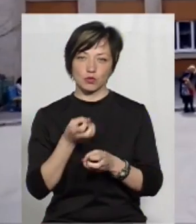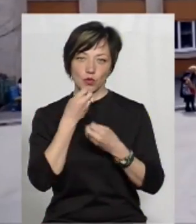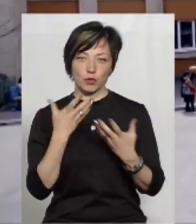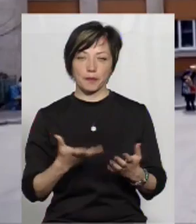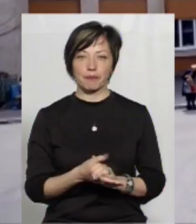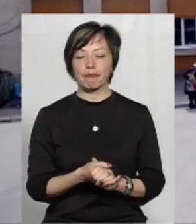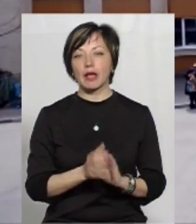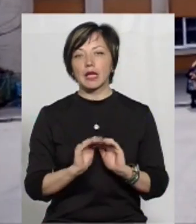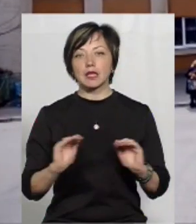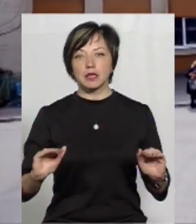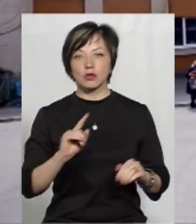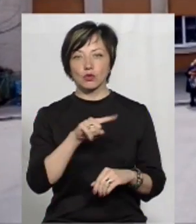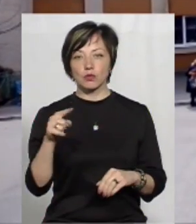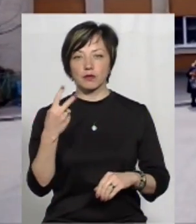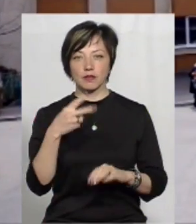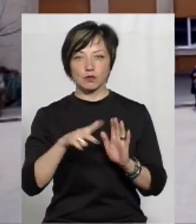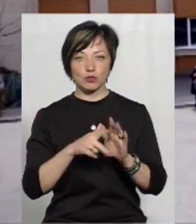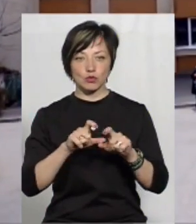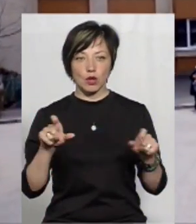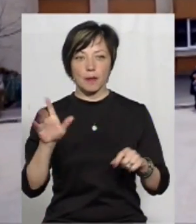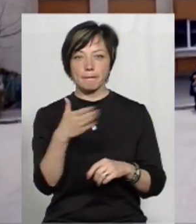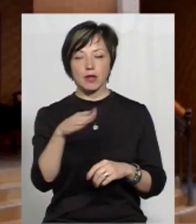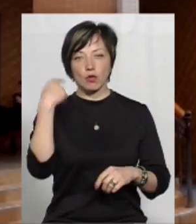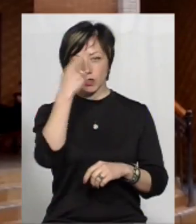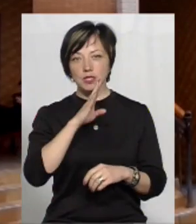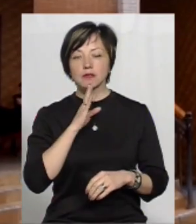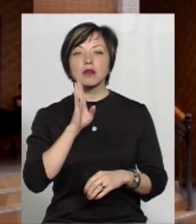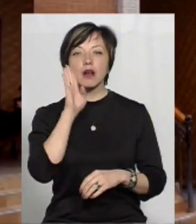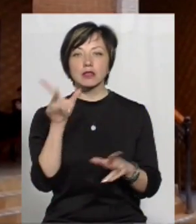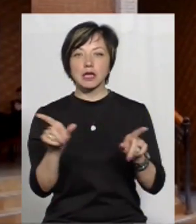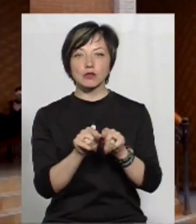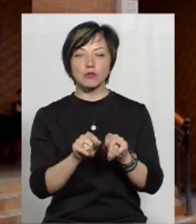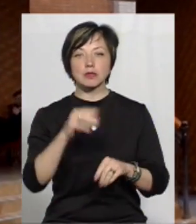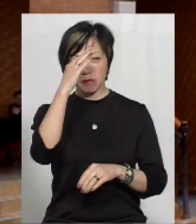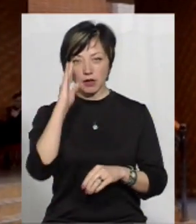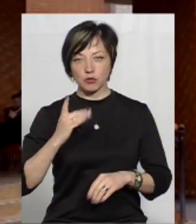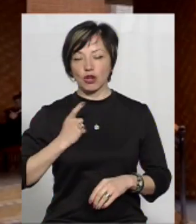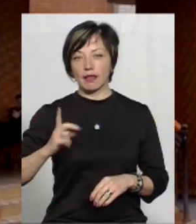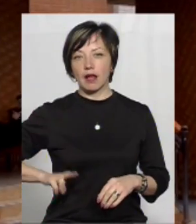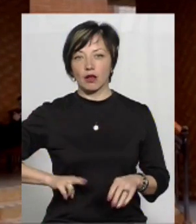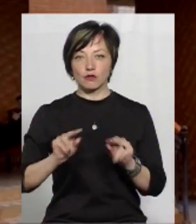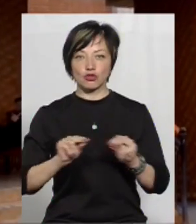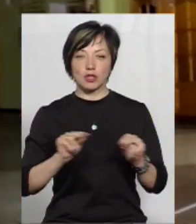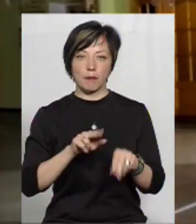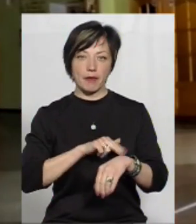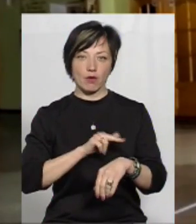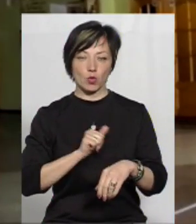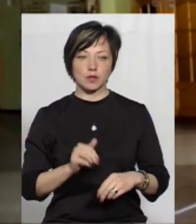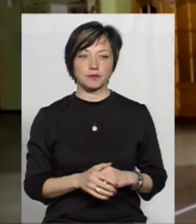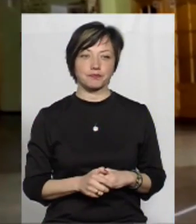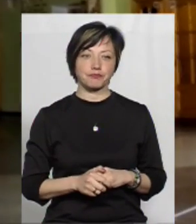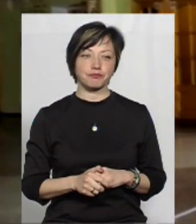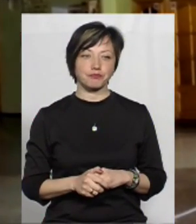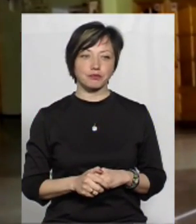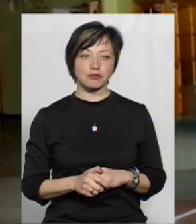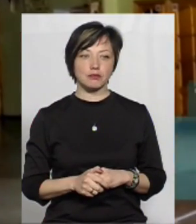Учениць Хмельницького НВО номер 28, які били в обличчя дівчину, сьогодні вранці разом з батьками чекав директор та вчителі і правоохоронці. Для них це